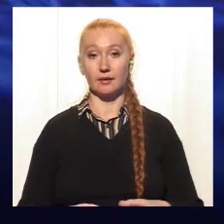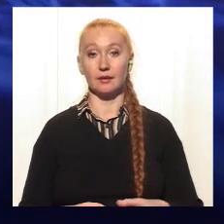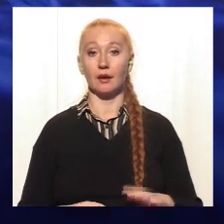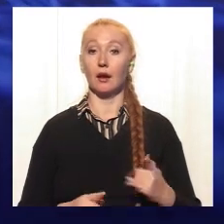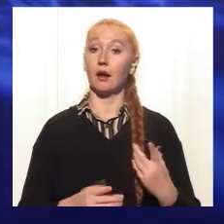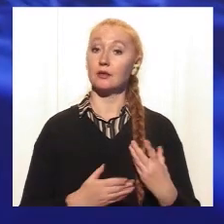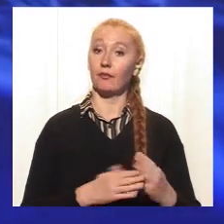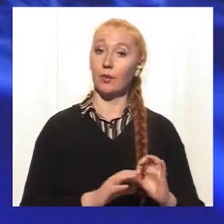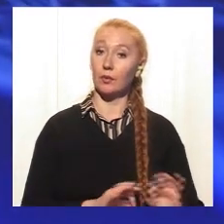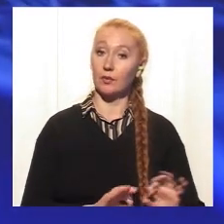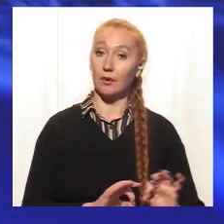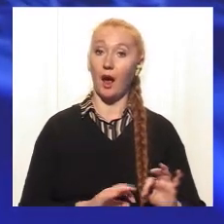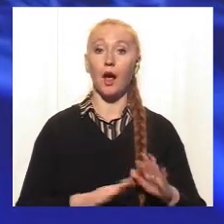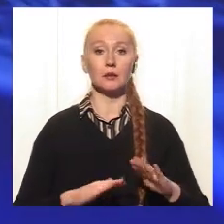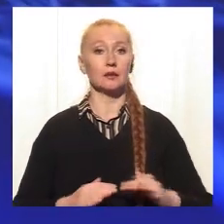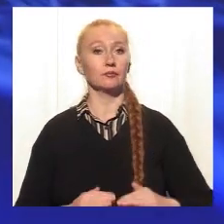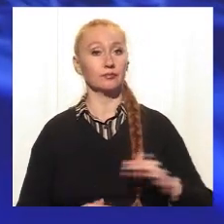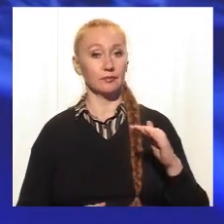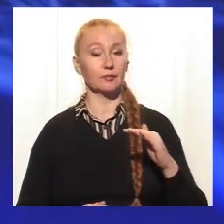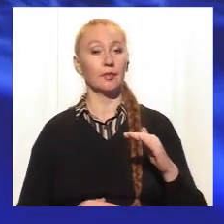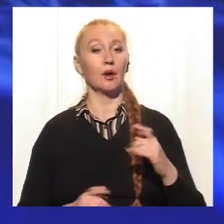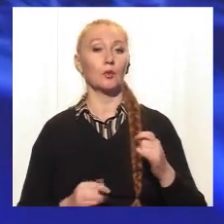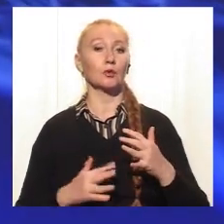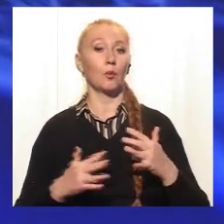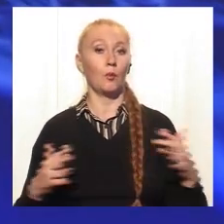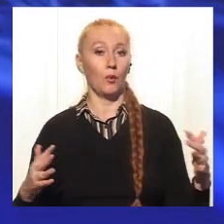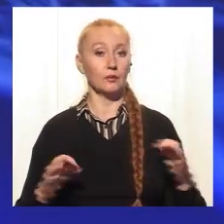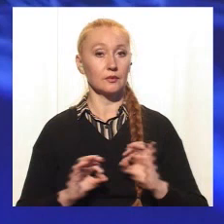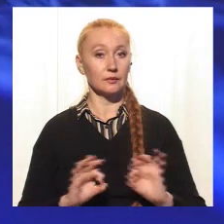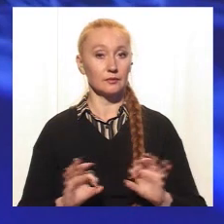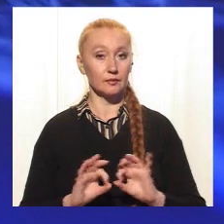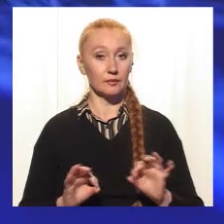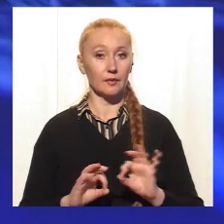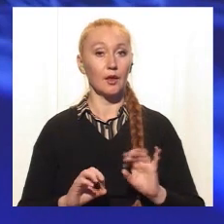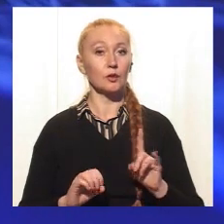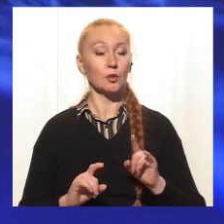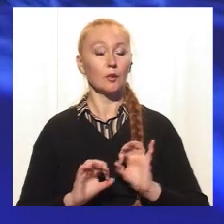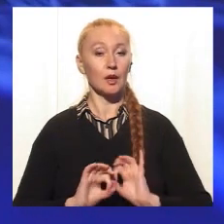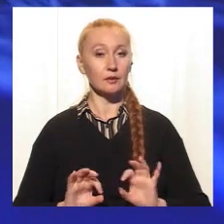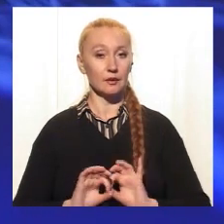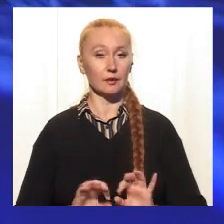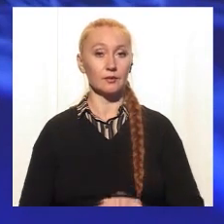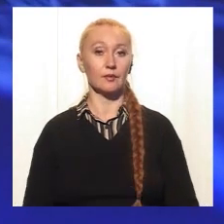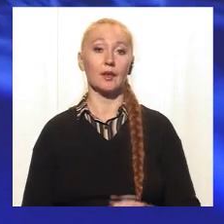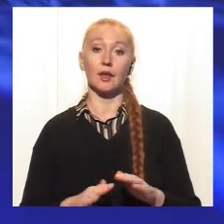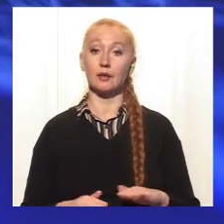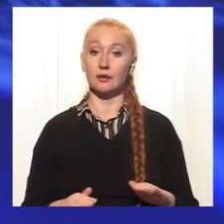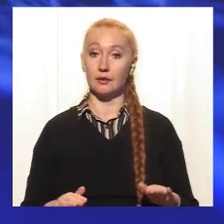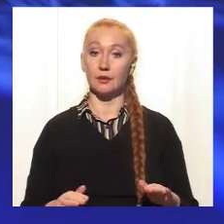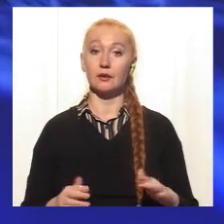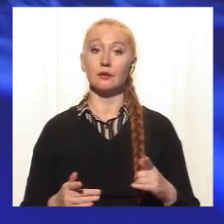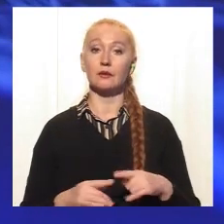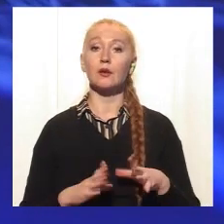одно рассказывать. Детки взрослеют, мы немножко расширяем то, о чем мы говорим. Дети должны